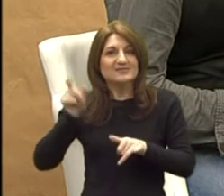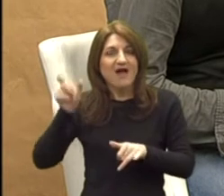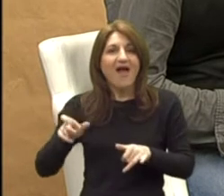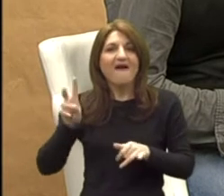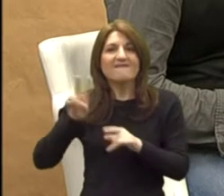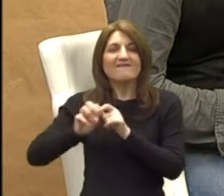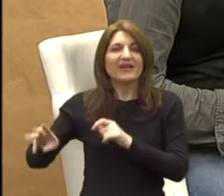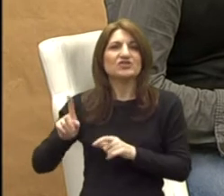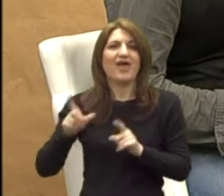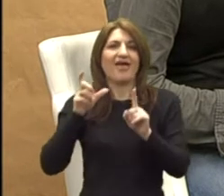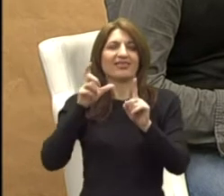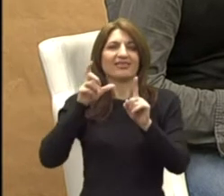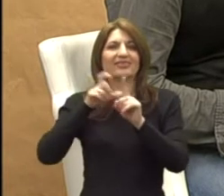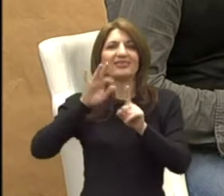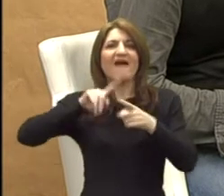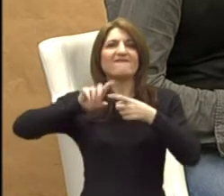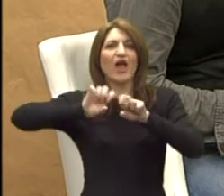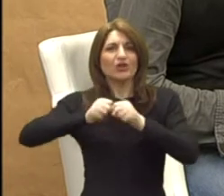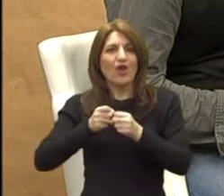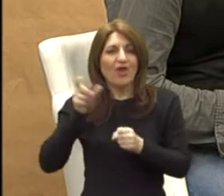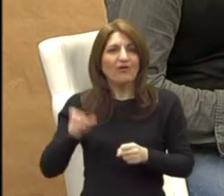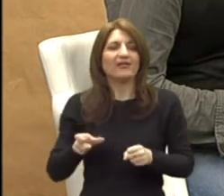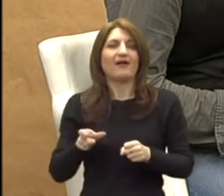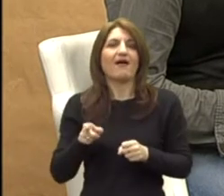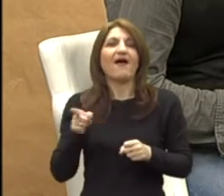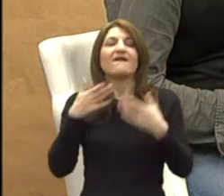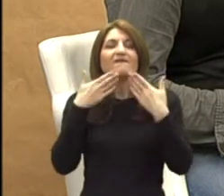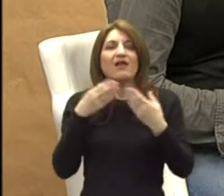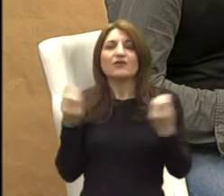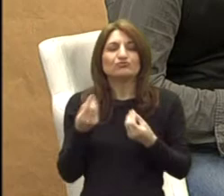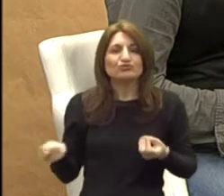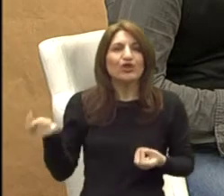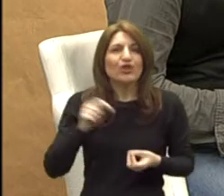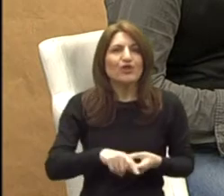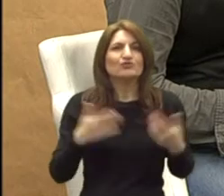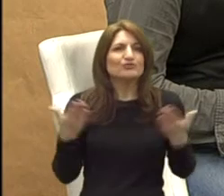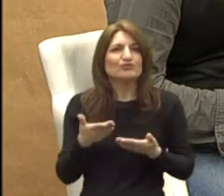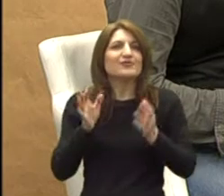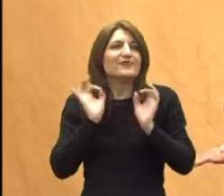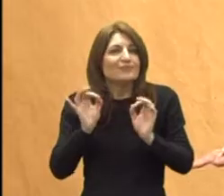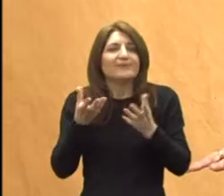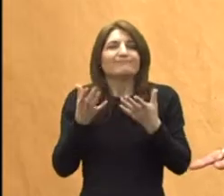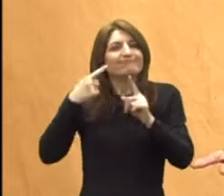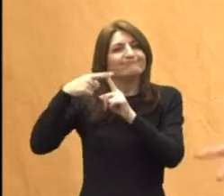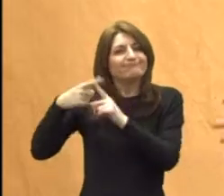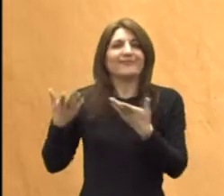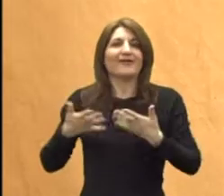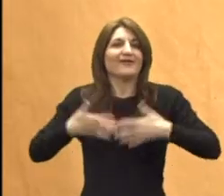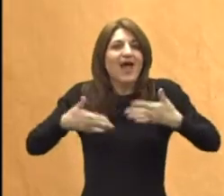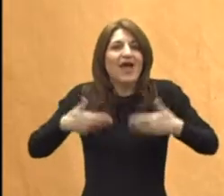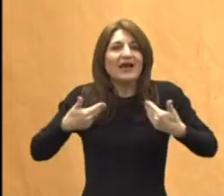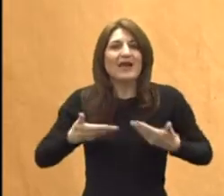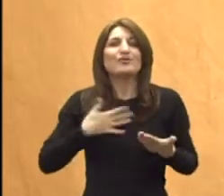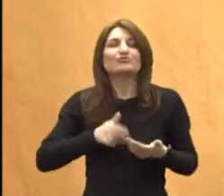Hvala vam što ste došli i hvala vam što ste nekako bili entuzijastički raspoloženi da sa mnom razgovarate da